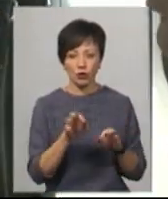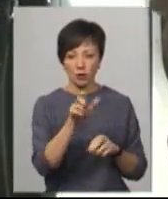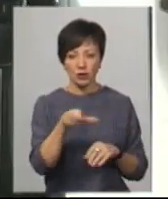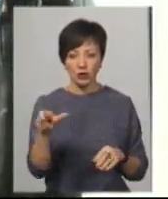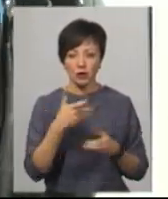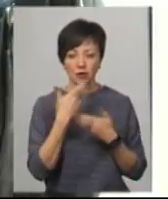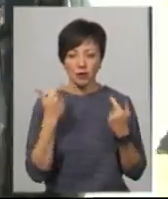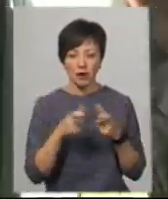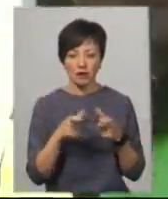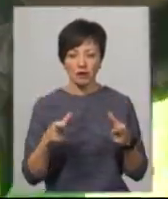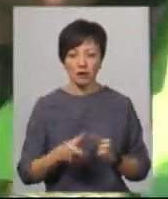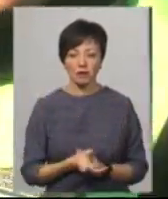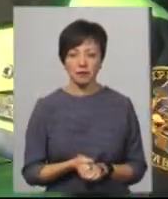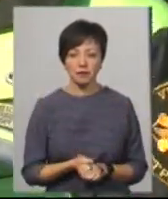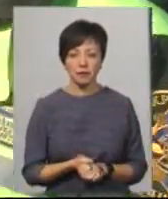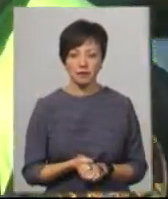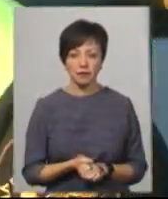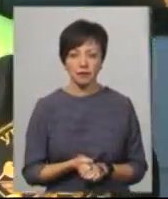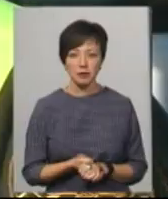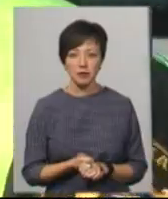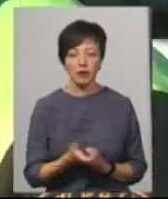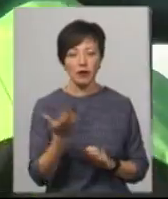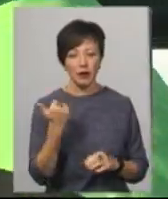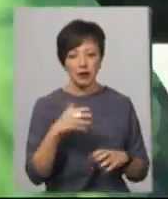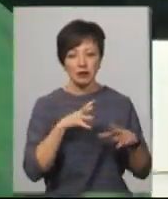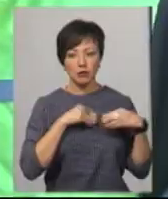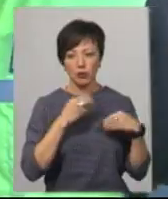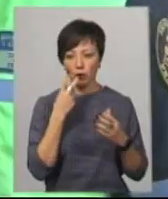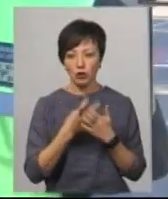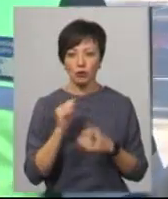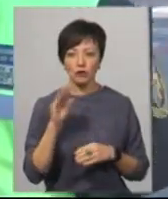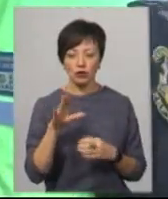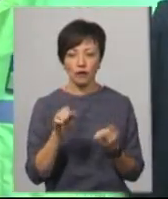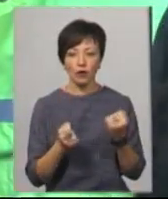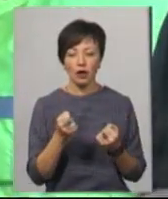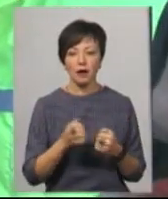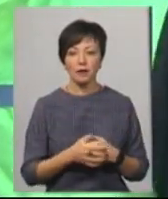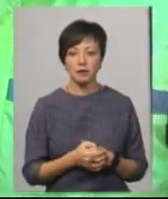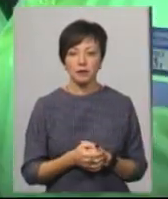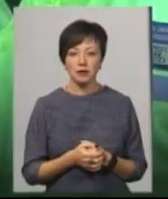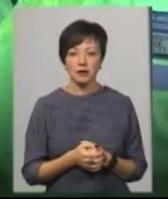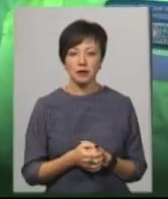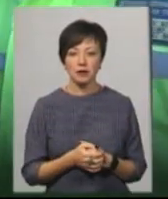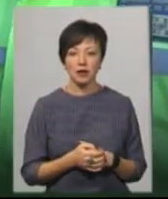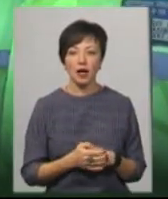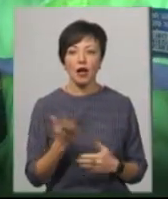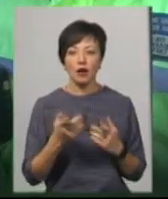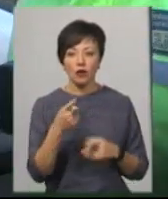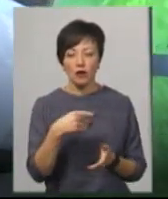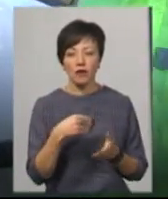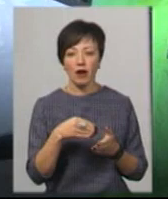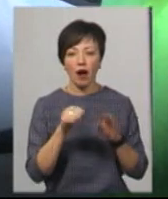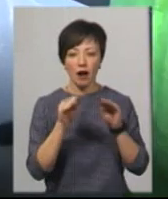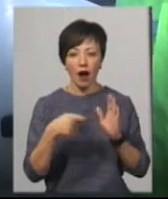пасажирів не передіває. Продійте, будь ласка, зімою. Якщо ви квитково-касовий лист